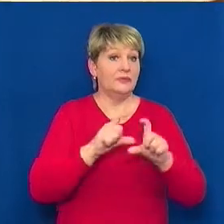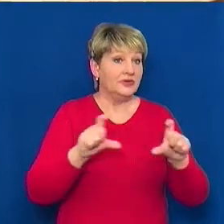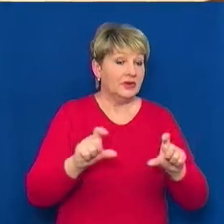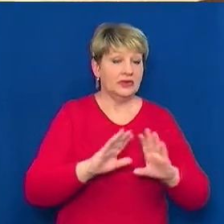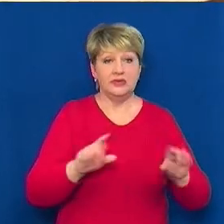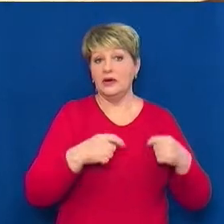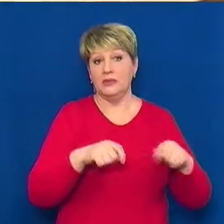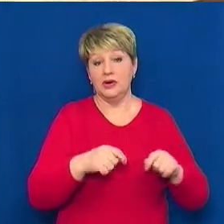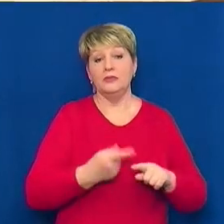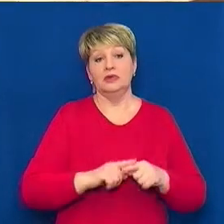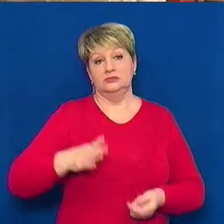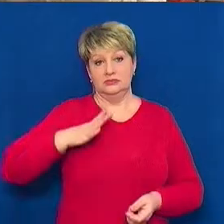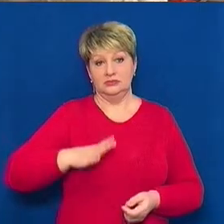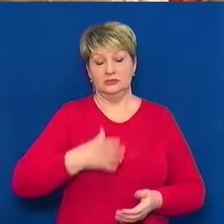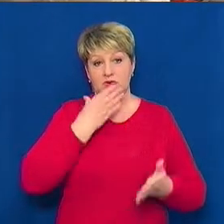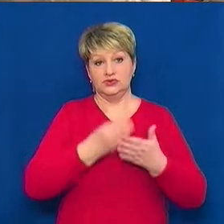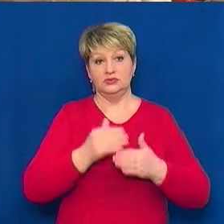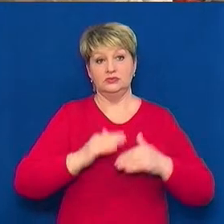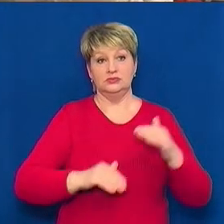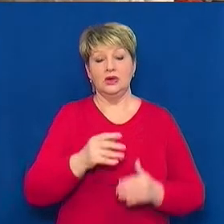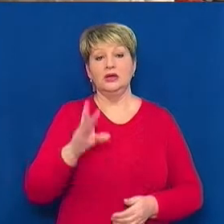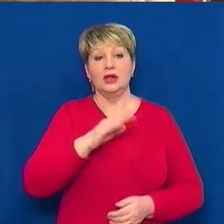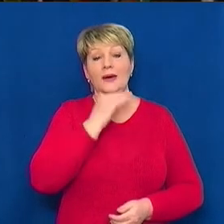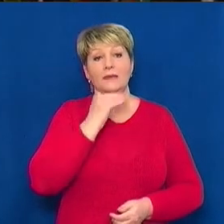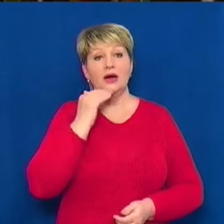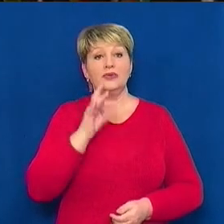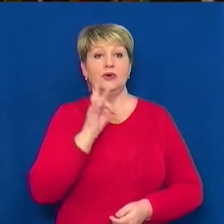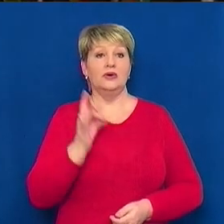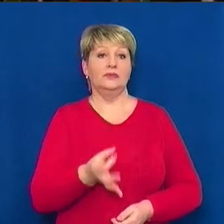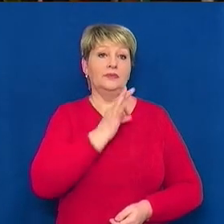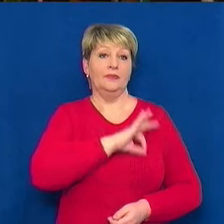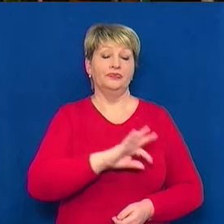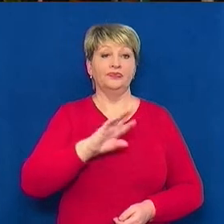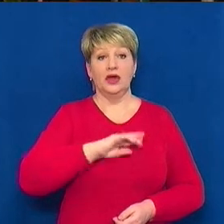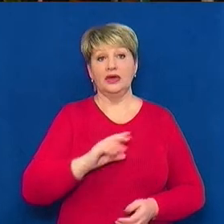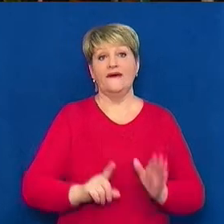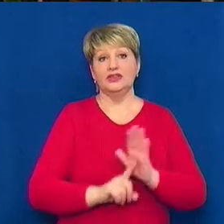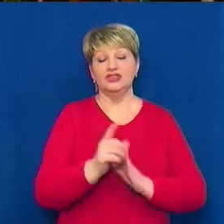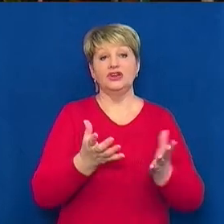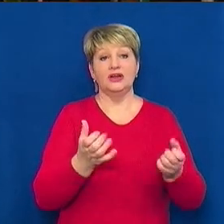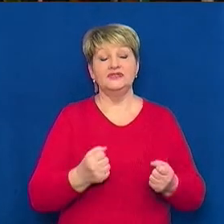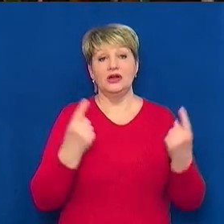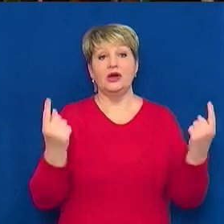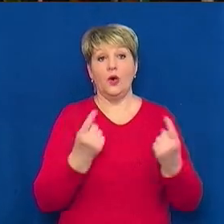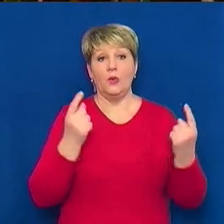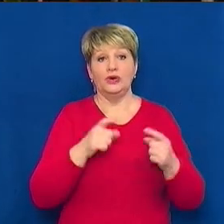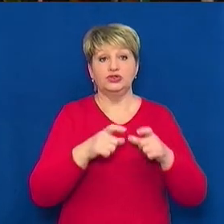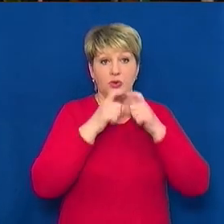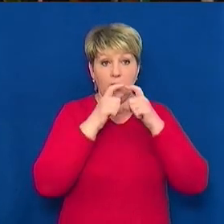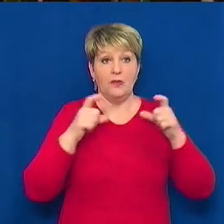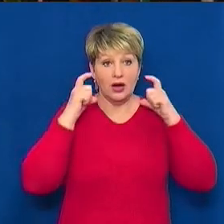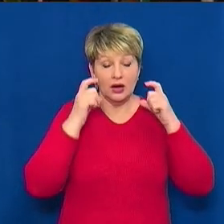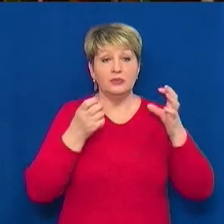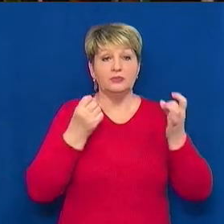доводиться шити власноруч. Вони для багаторазового користування. «Я взяла спочатку, звичайно, маску, в мене вона є, я її просто